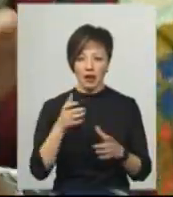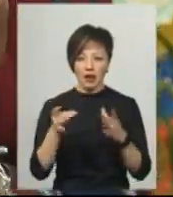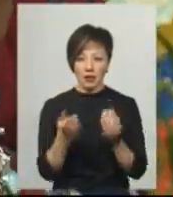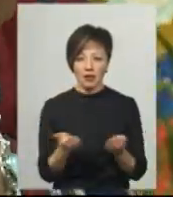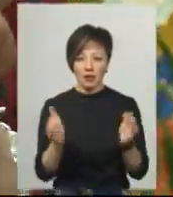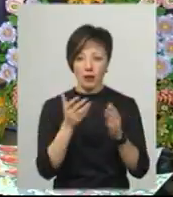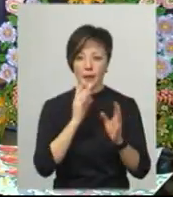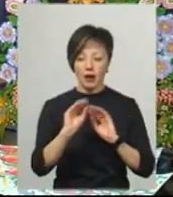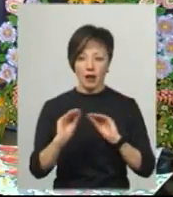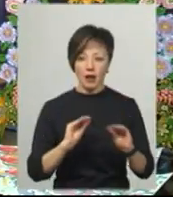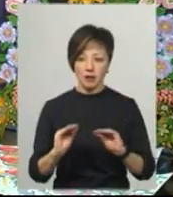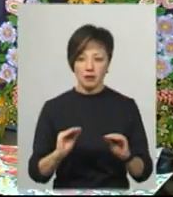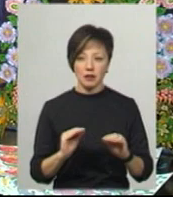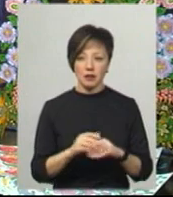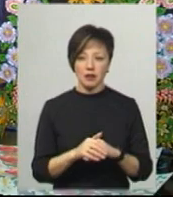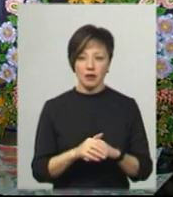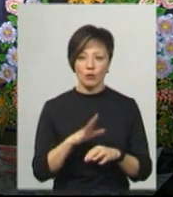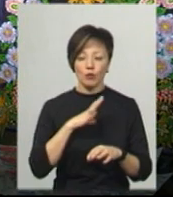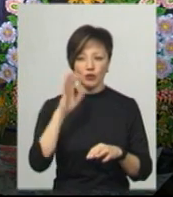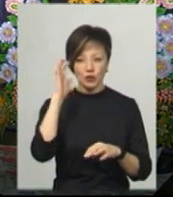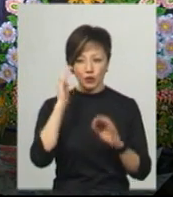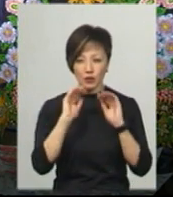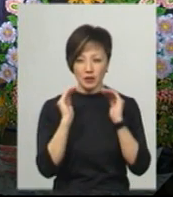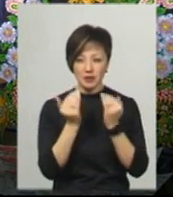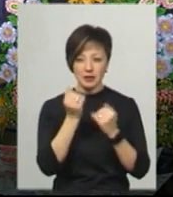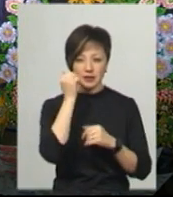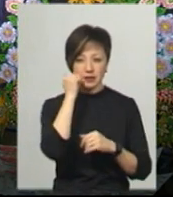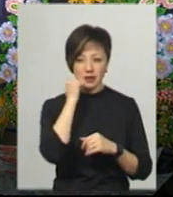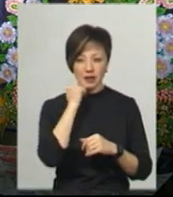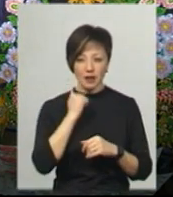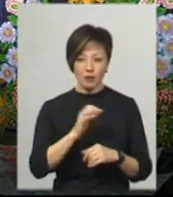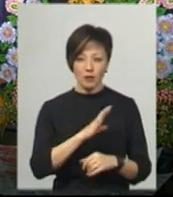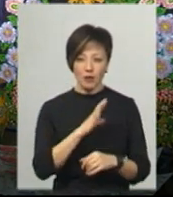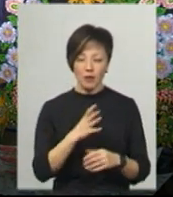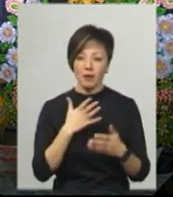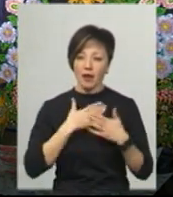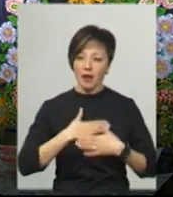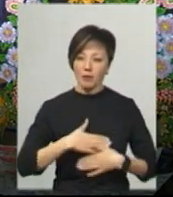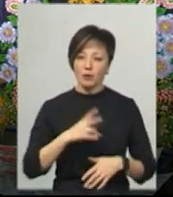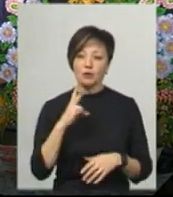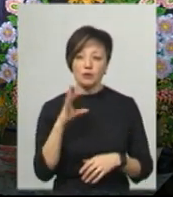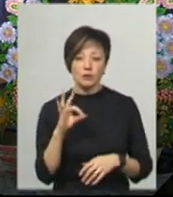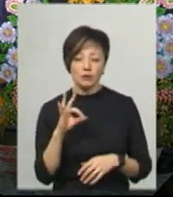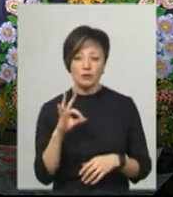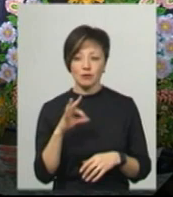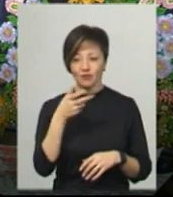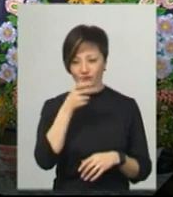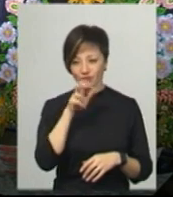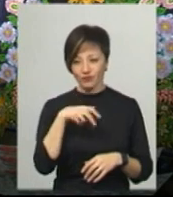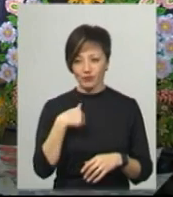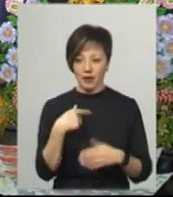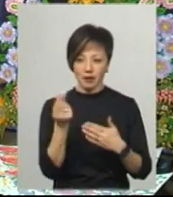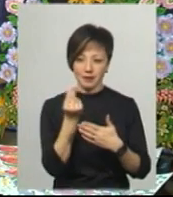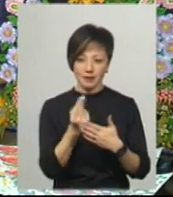проханням прикрасити його. І воно було чорне, дуже старе, дуже таке приємне, але скучне. І я її